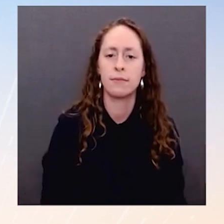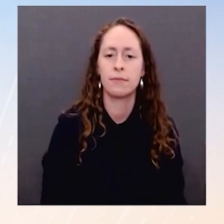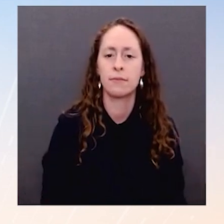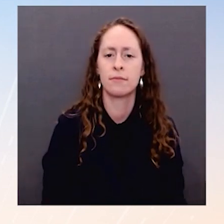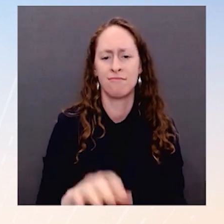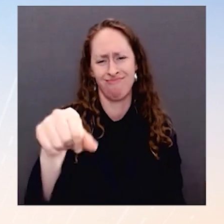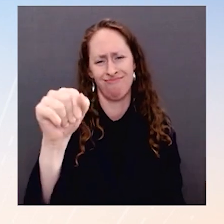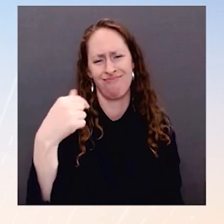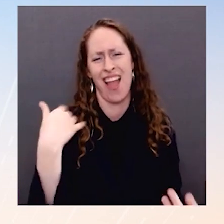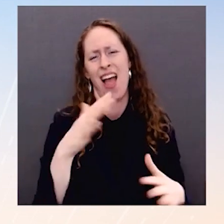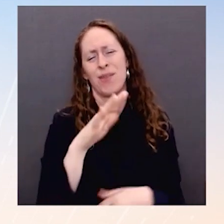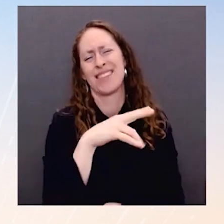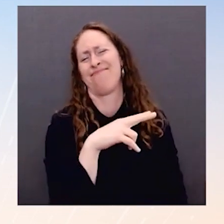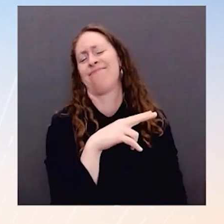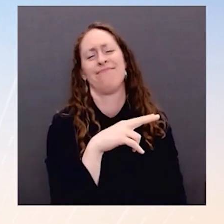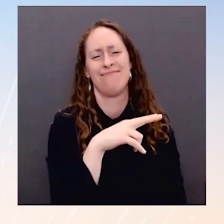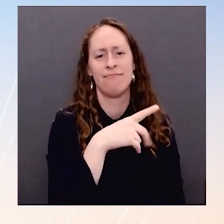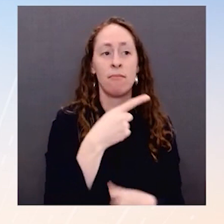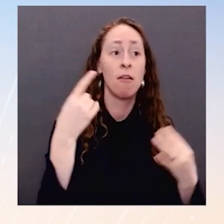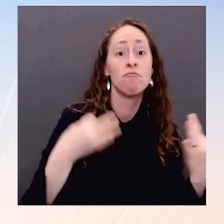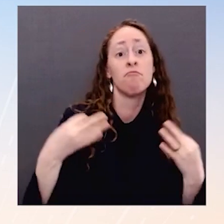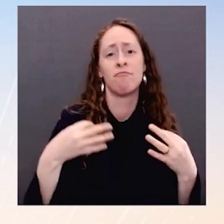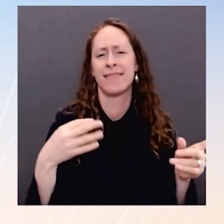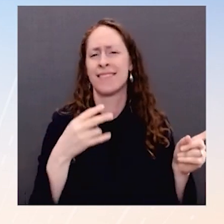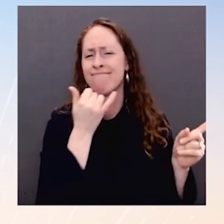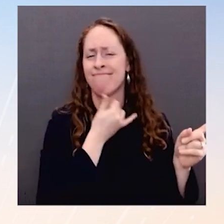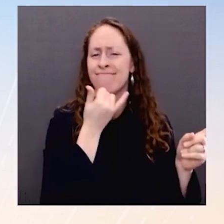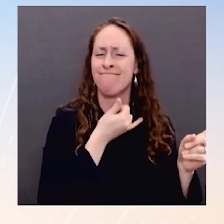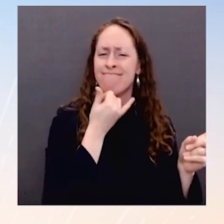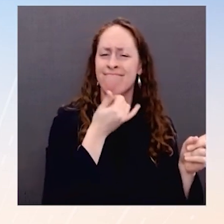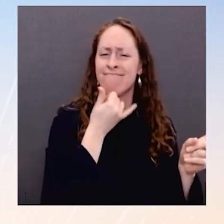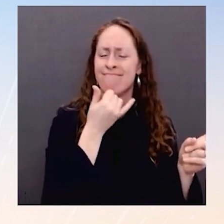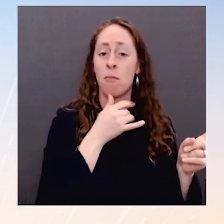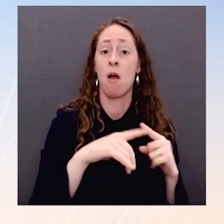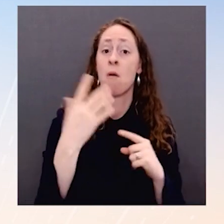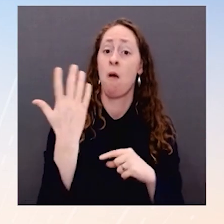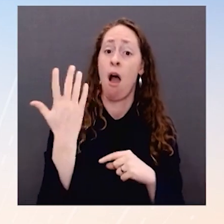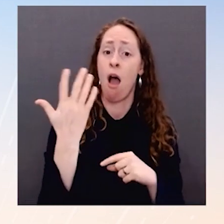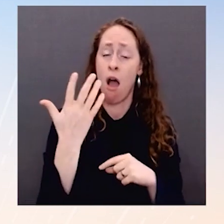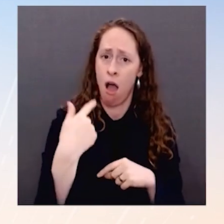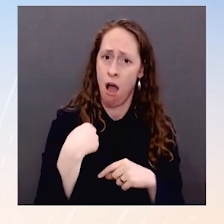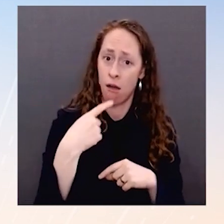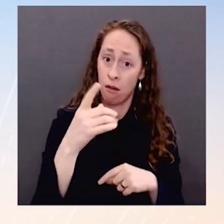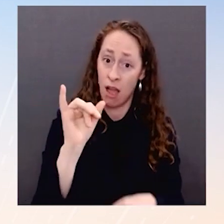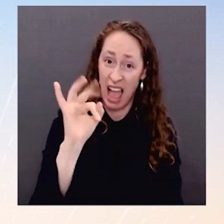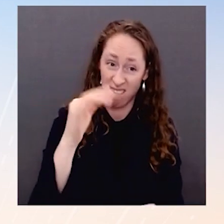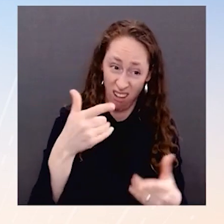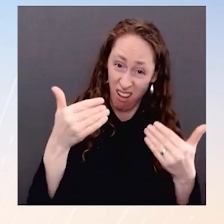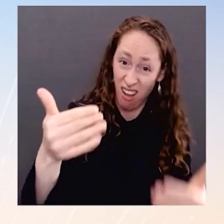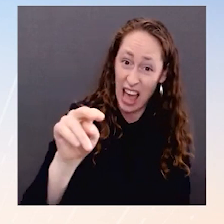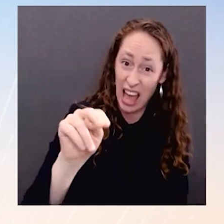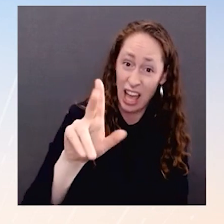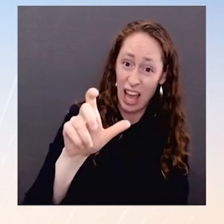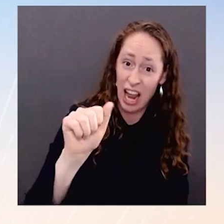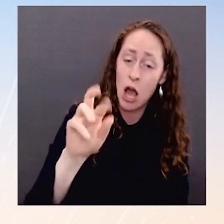разногласия с Россией по целому ряду вопросов, Россия и Соединенные Штаты давно согласились с тем, что применение ядерного оружия будет